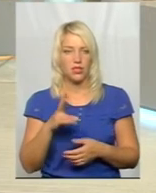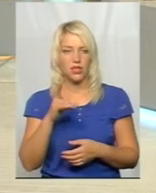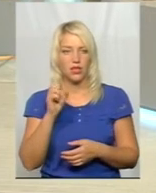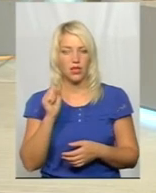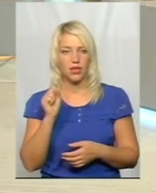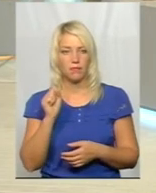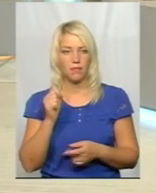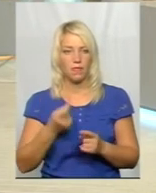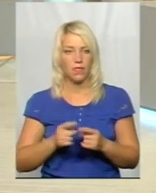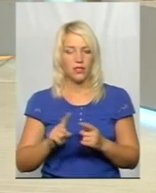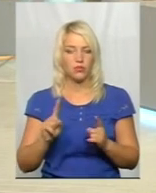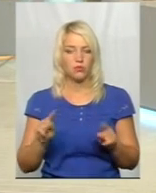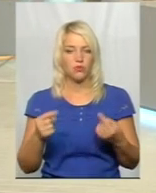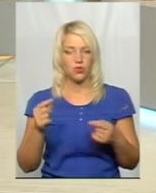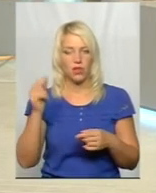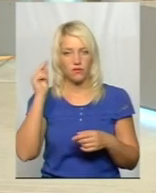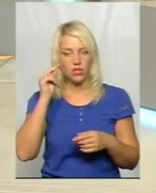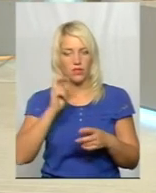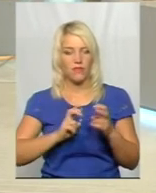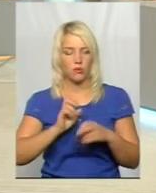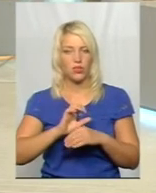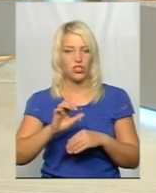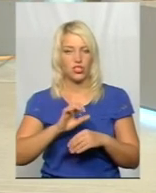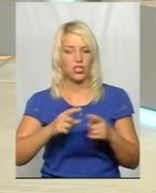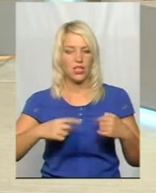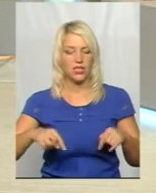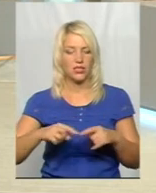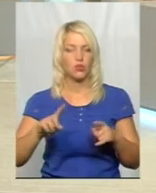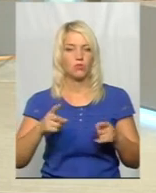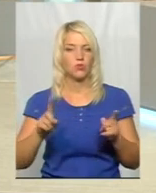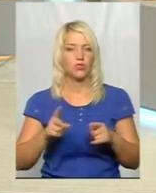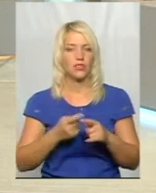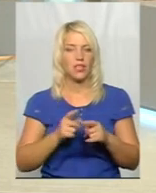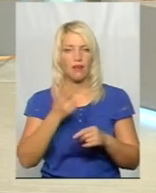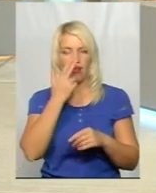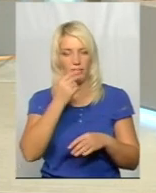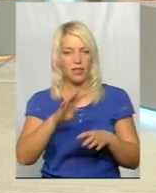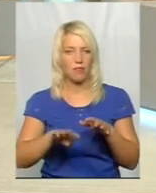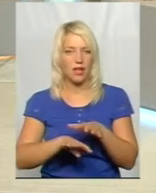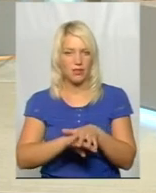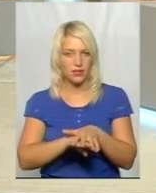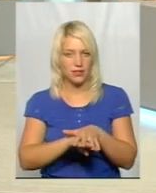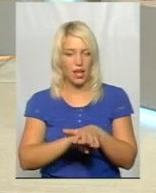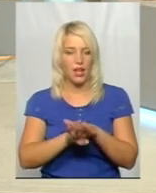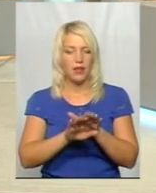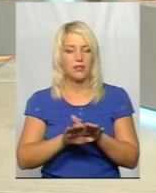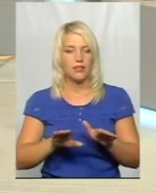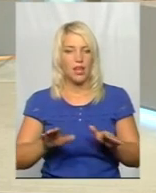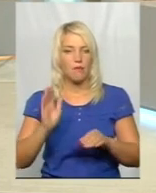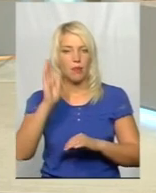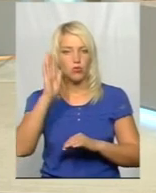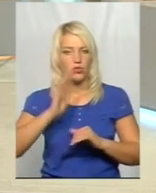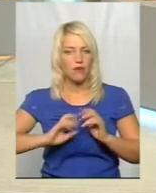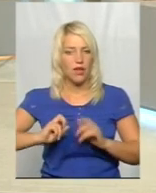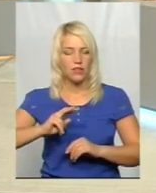те, щоб створювати навчально-виробничі дільниці, тому що це йде адаптація дітей, майбутніх фахівців